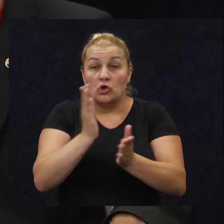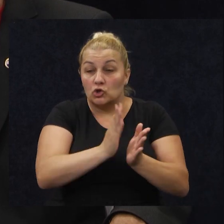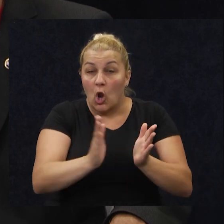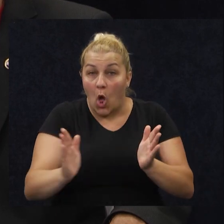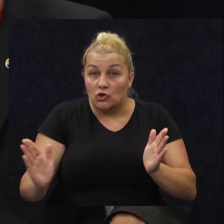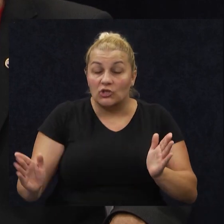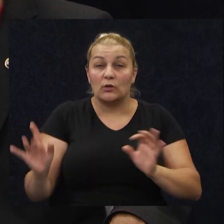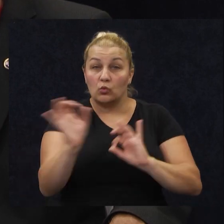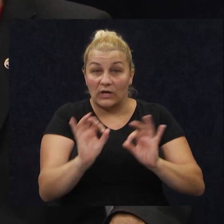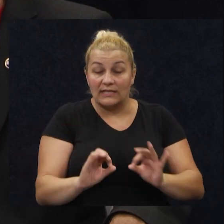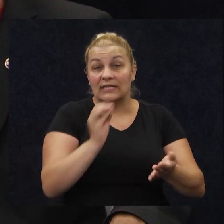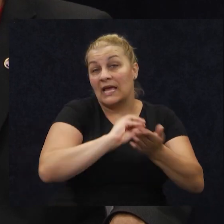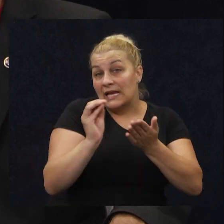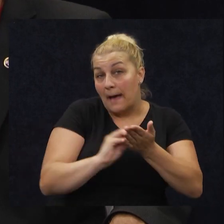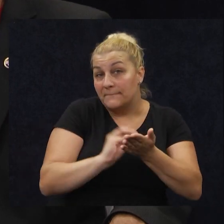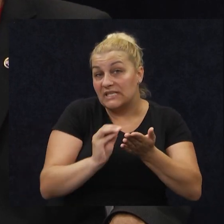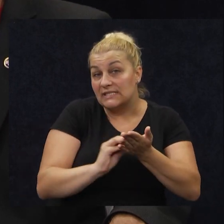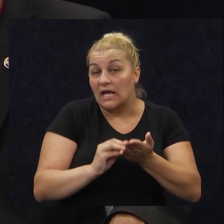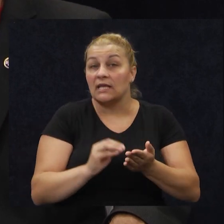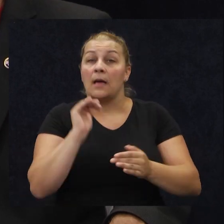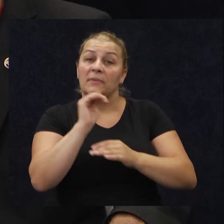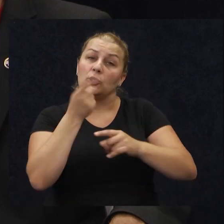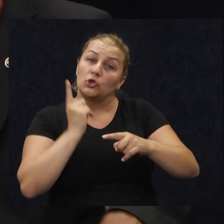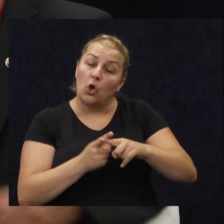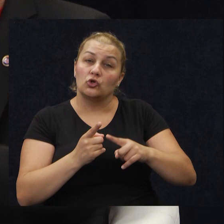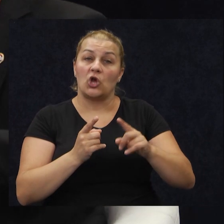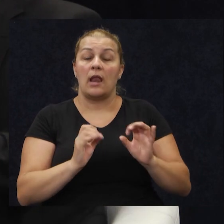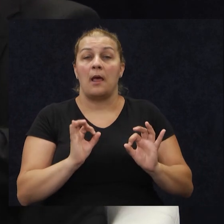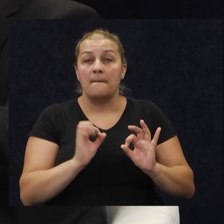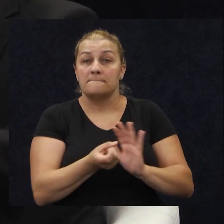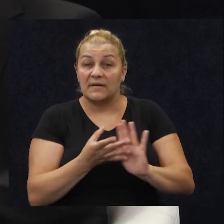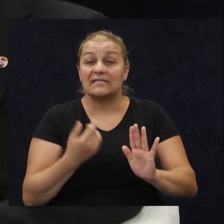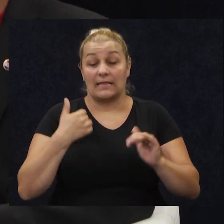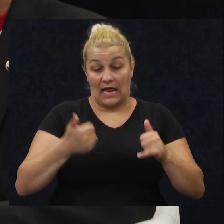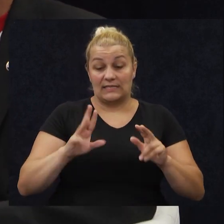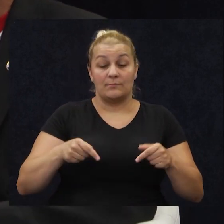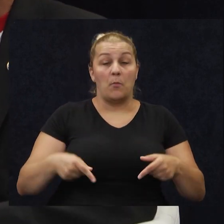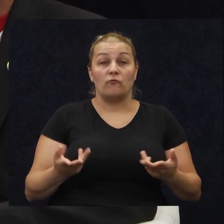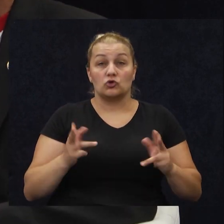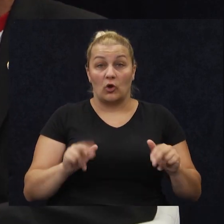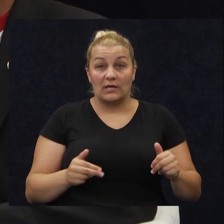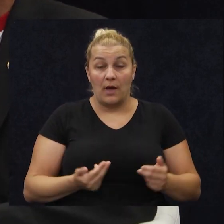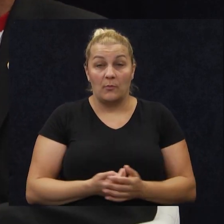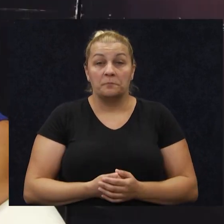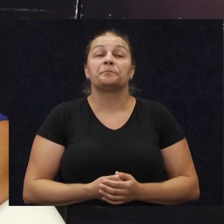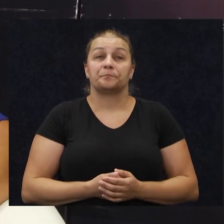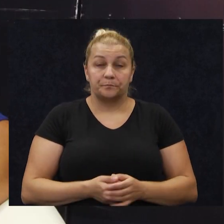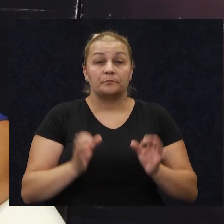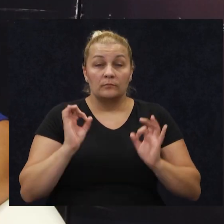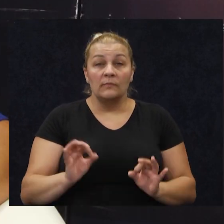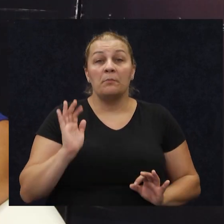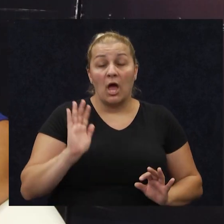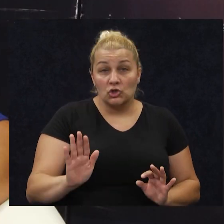složiti, urediti, napisati, biti točan, brz, ekspeditivan, da bismo danas imali to što imamo. Upravo tako,